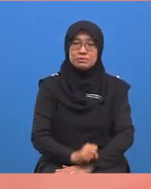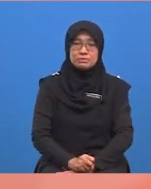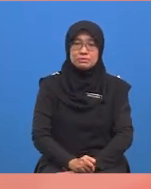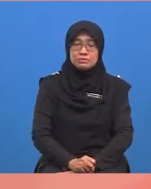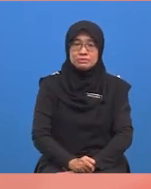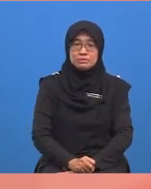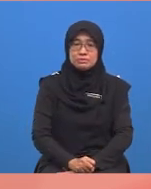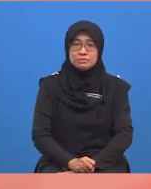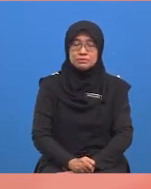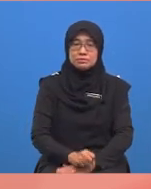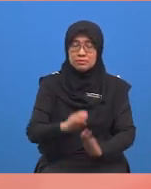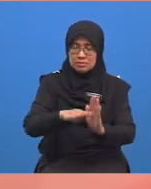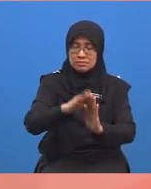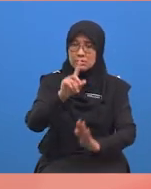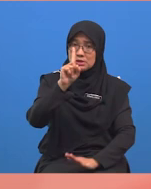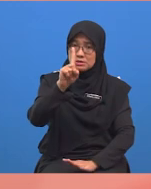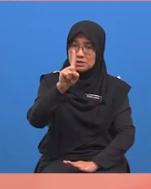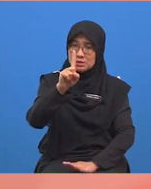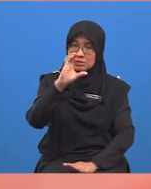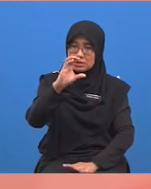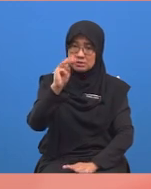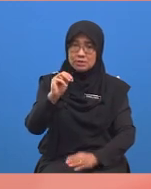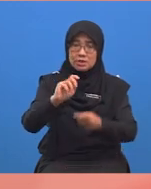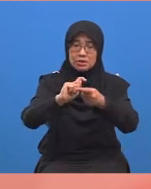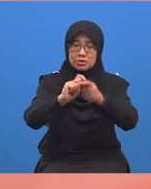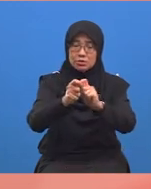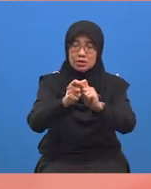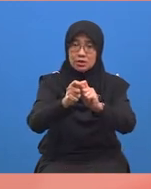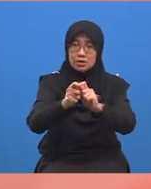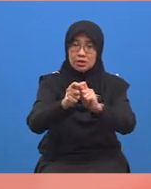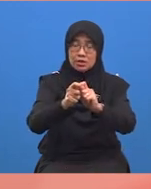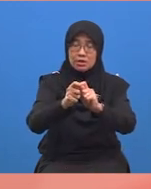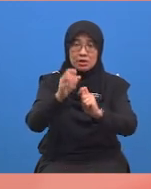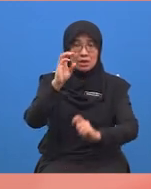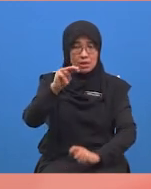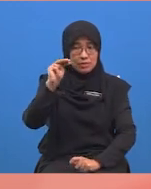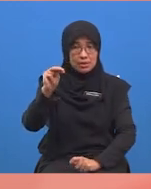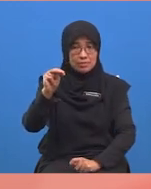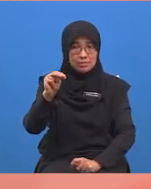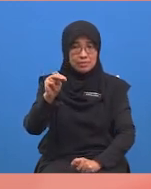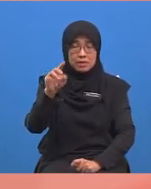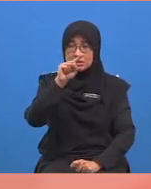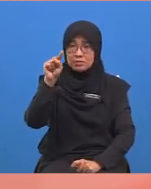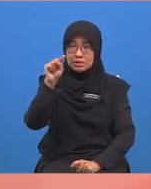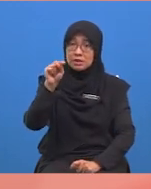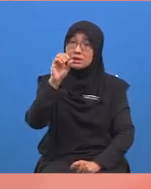Baki satu sentimeter, tukar kepada milimeter bersamaan sepuluh milimeter.